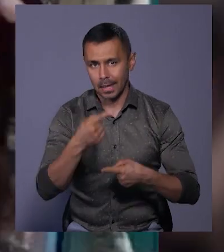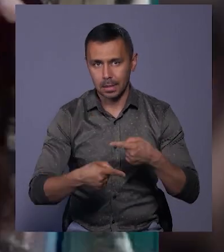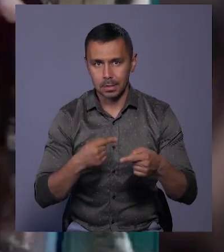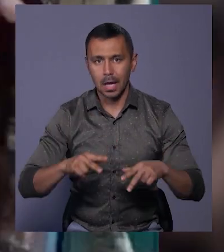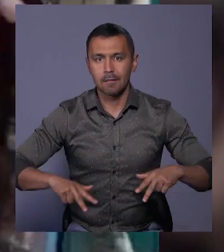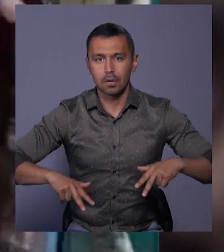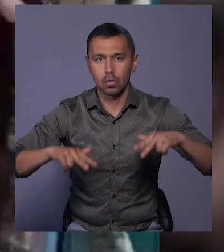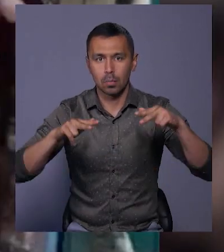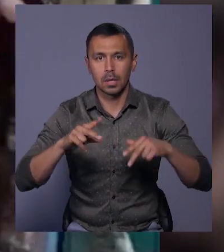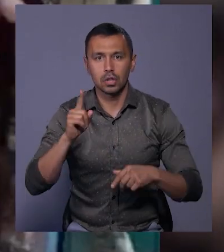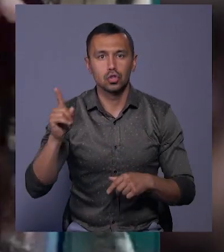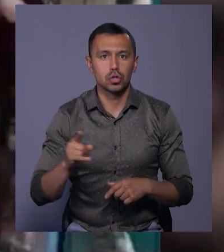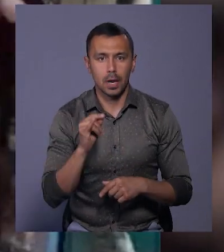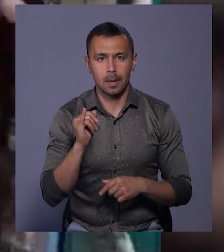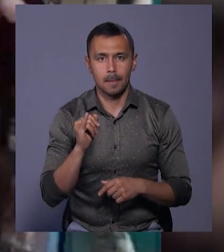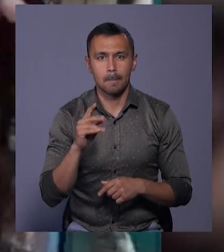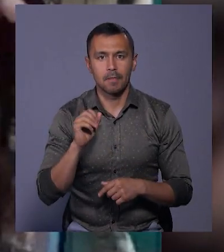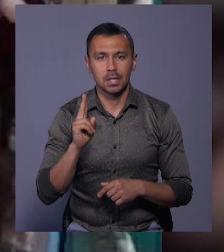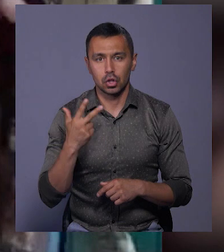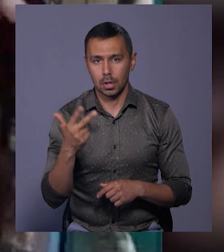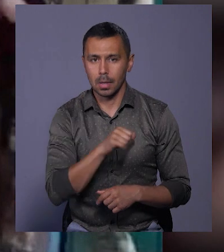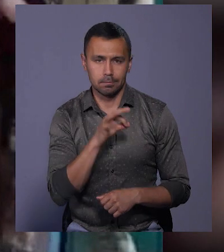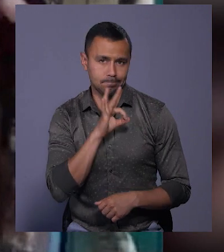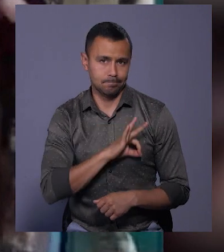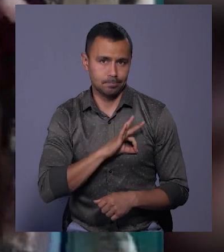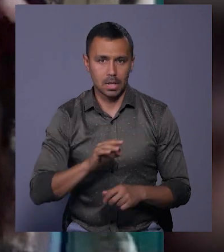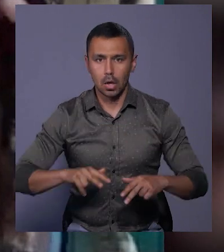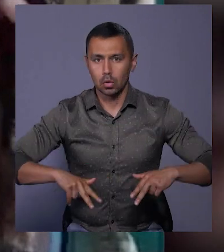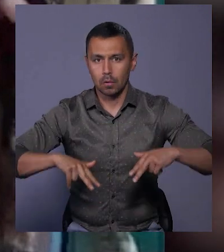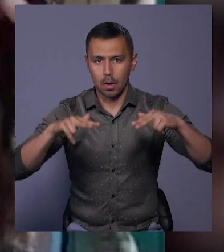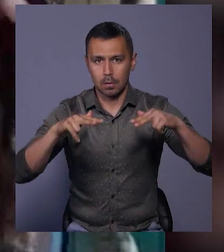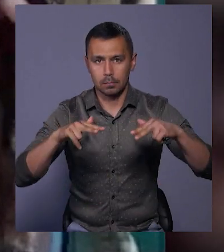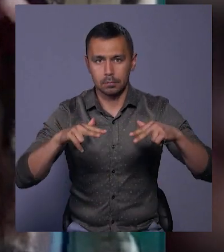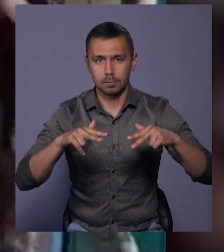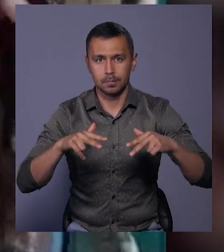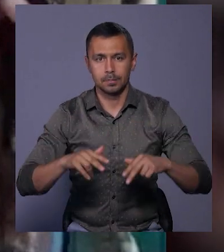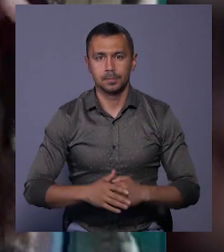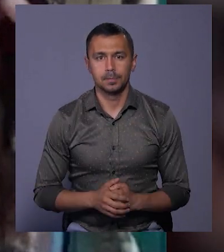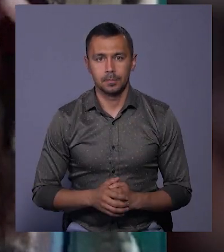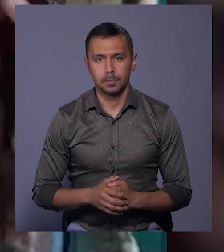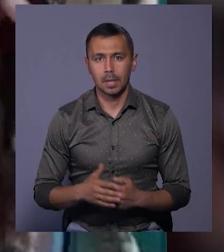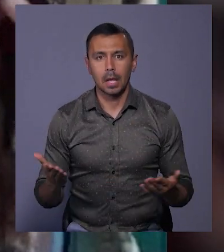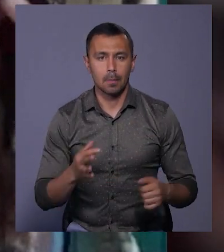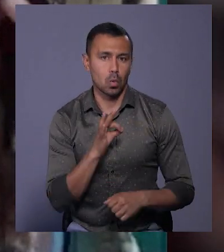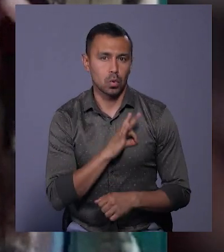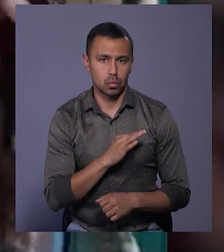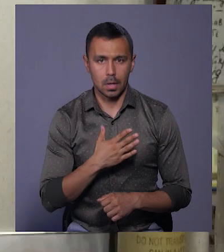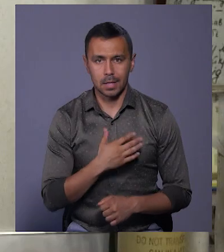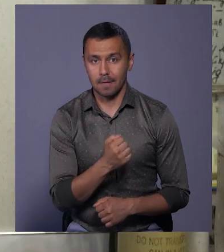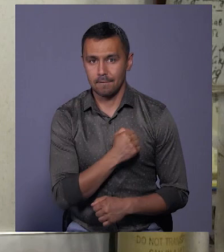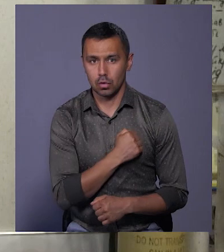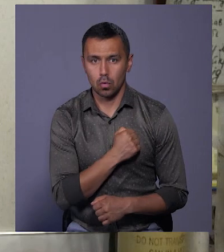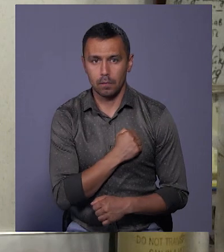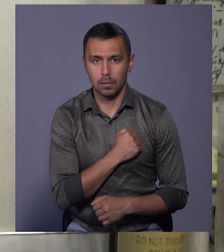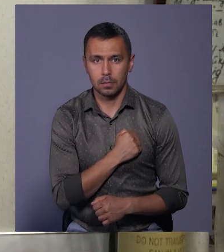вже квадрокоптер DJI Mavic 3. Найходовіший товар, скажімо так, з безпілотних літальних апаратів, яким користуються наші військові,